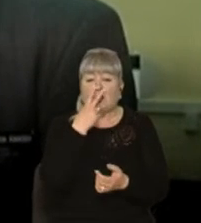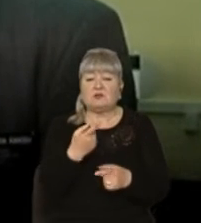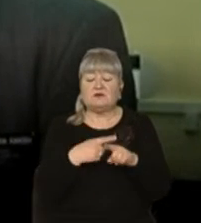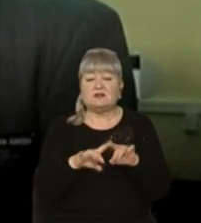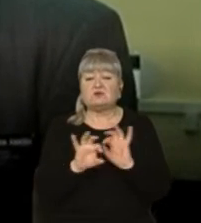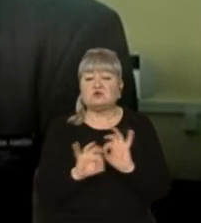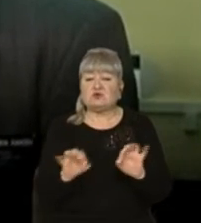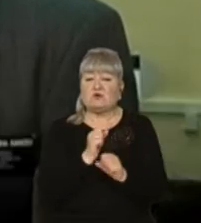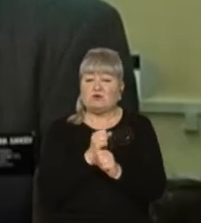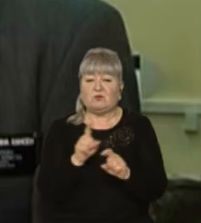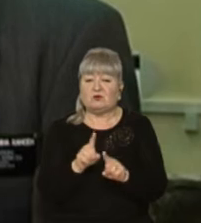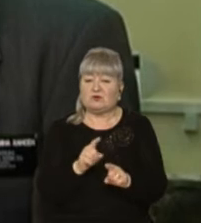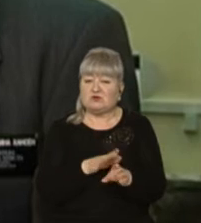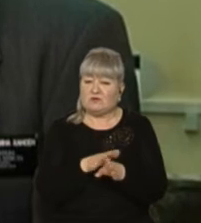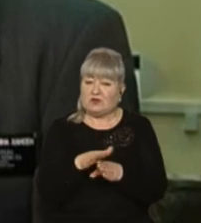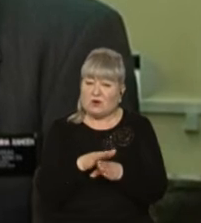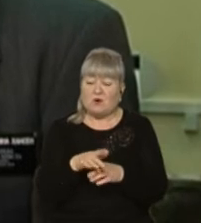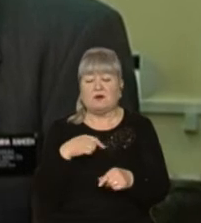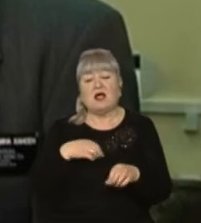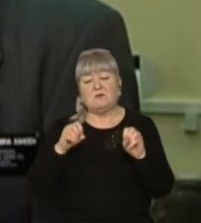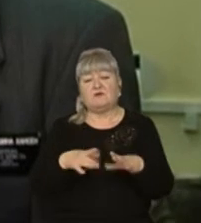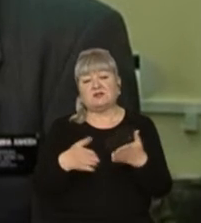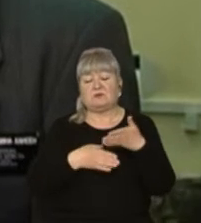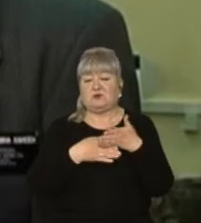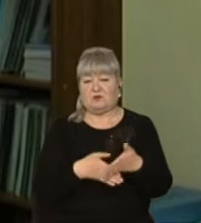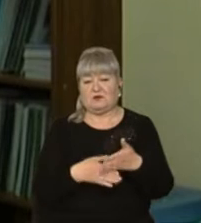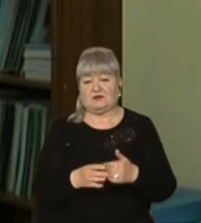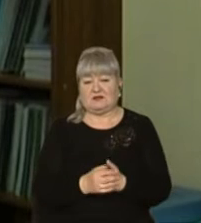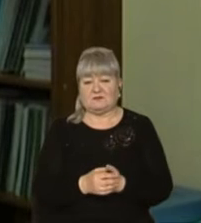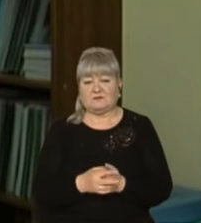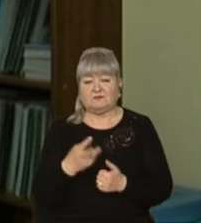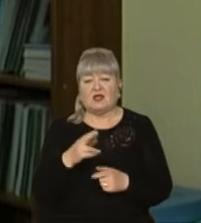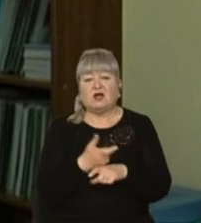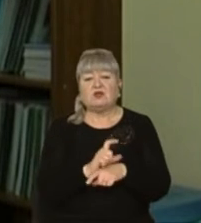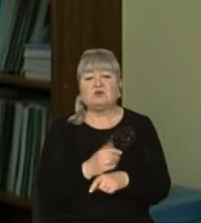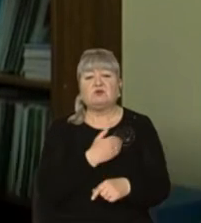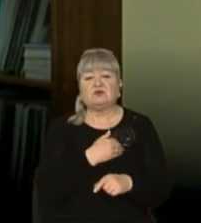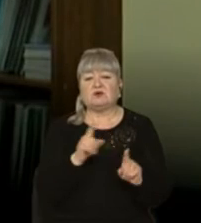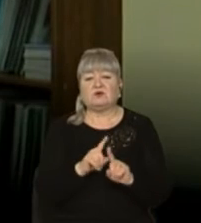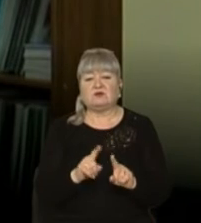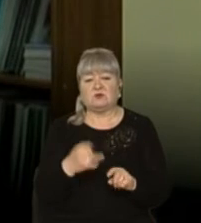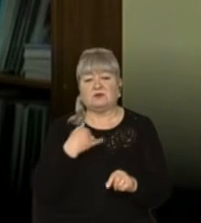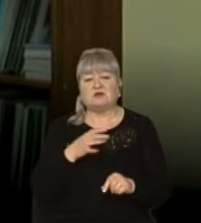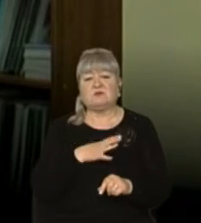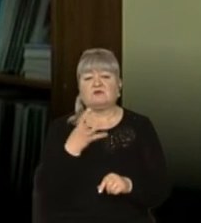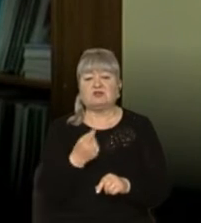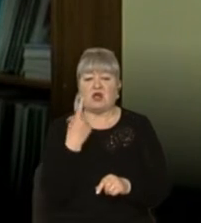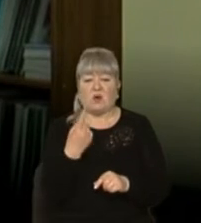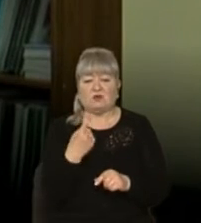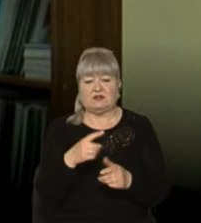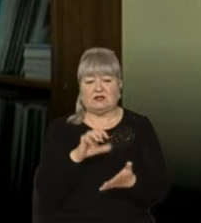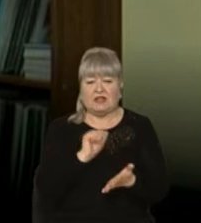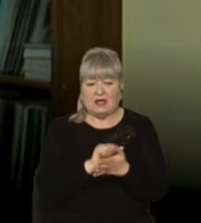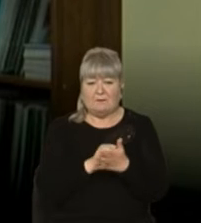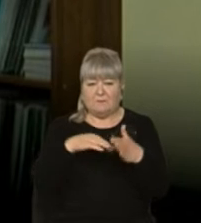чудову роботу, що вони роблять, ми вирішили їм допомогти. Я дуже хотіла, щоб в нас був ще один принтер, щоб